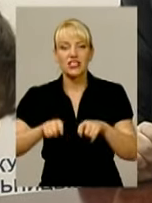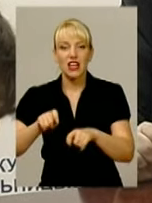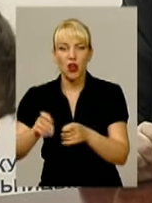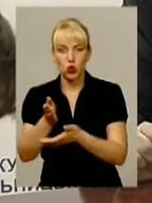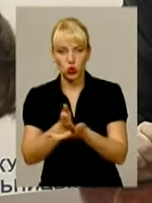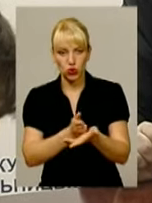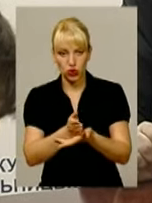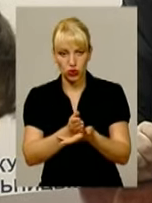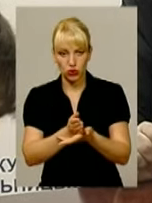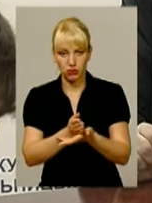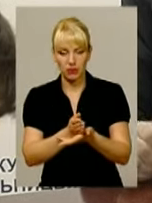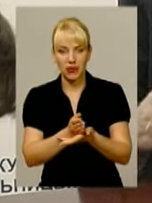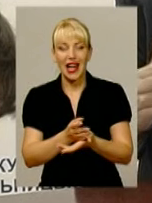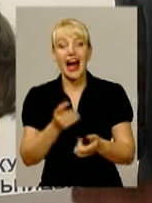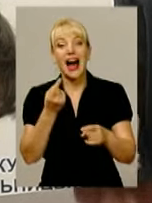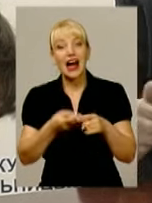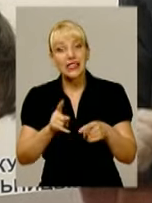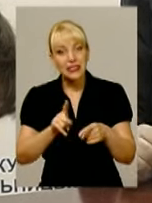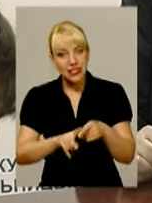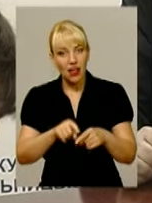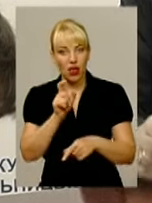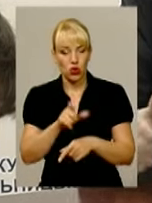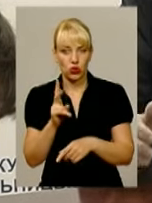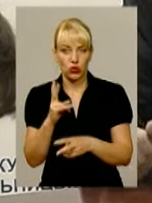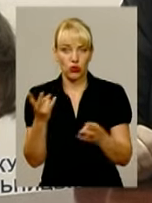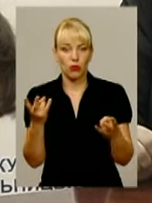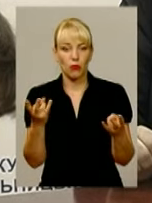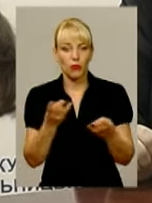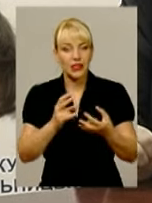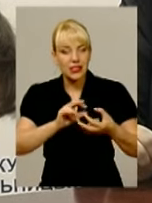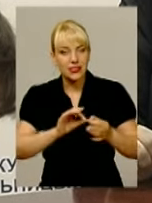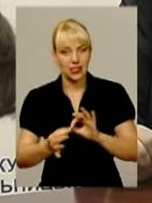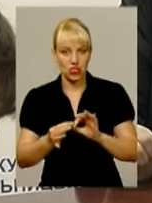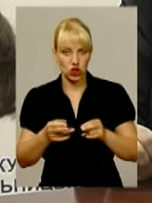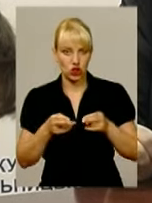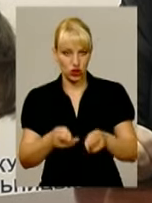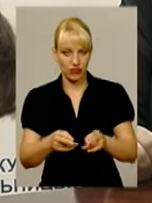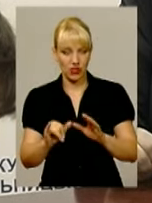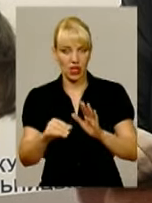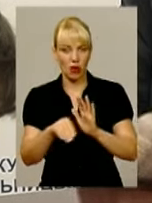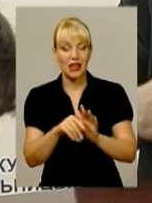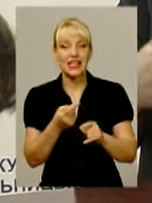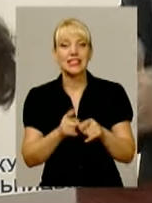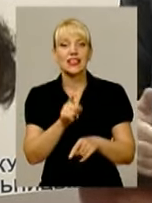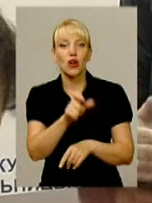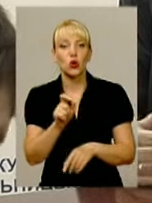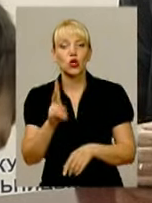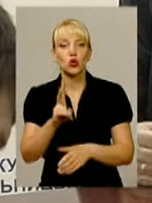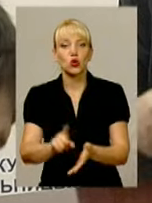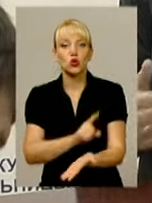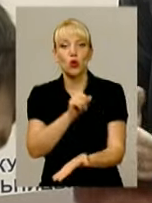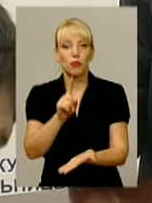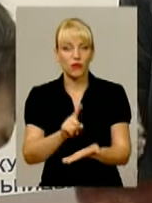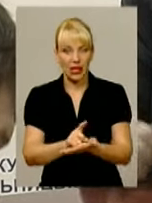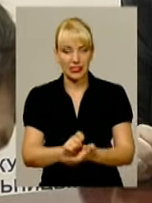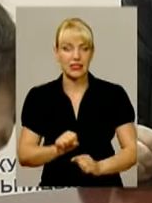кримінальної виконавчої інспекції. А це категорія людей найскладніші злочинці і хабарники, ті, які зобов'язані